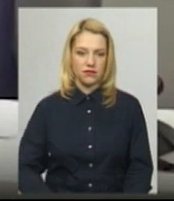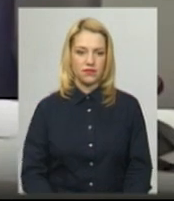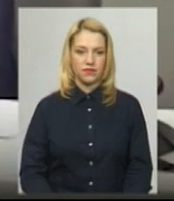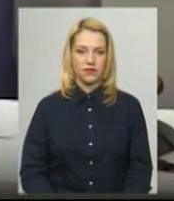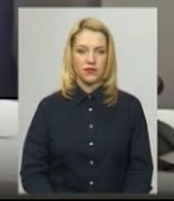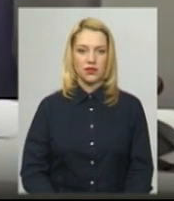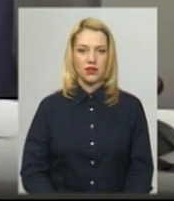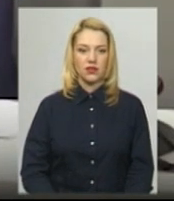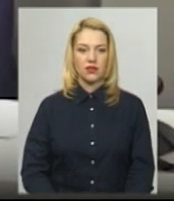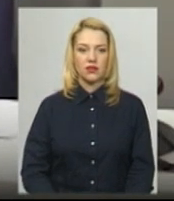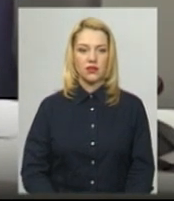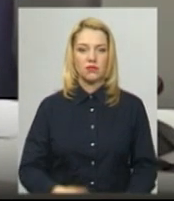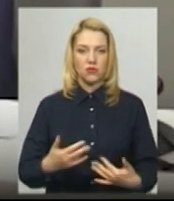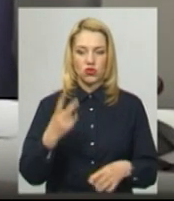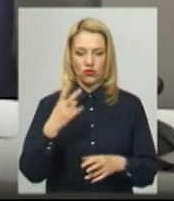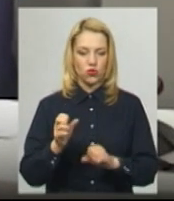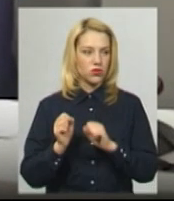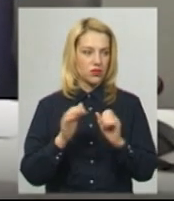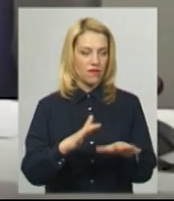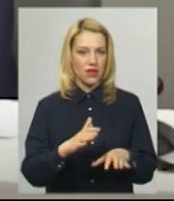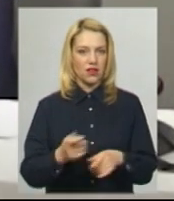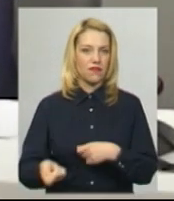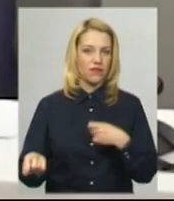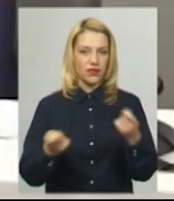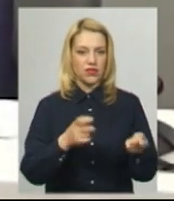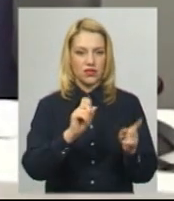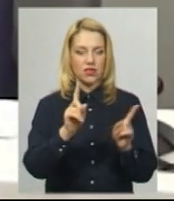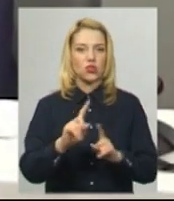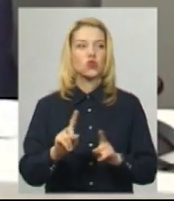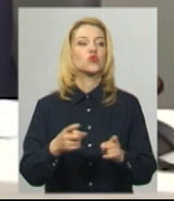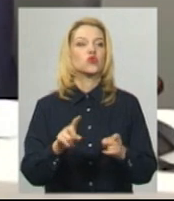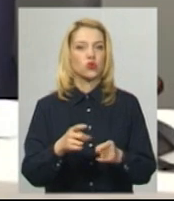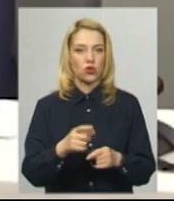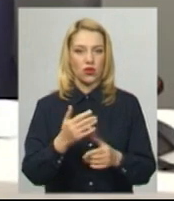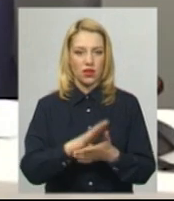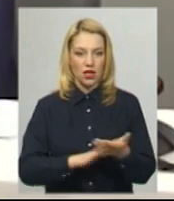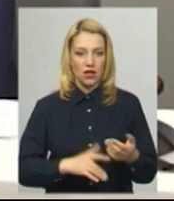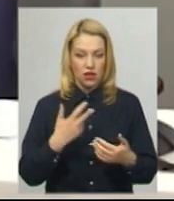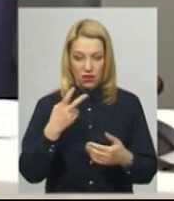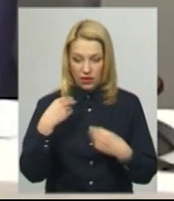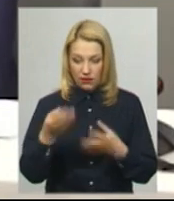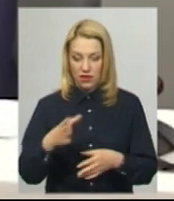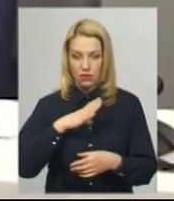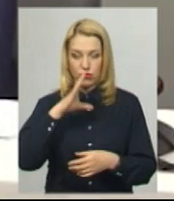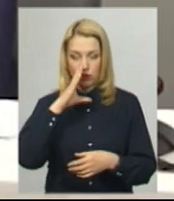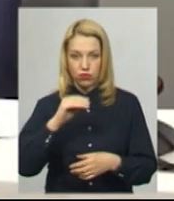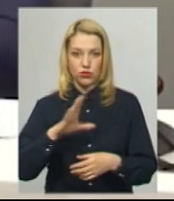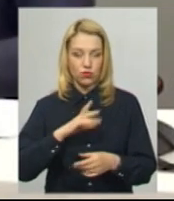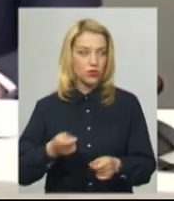Ми ж вже бус давали, вивезли їх на Закарпаття. Чого вони далі тут? Ну, дали бус, вже відвезли. Бус, на нас